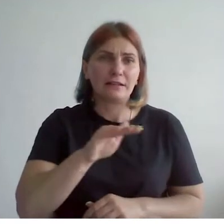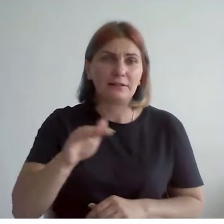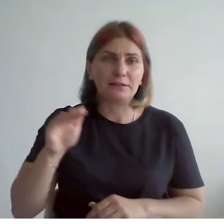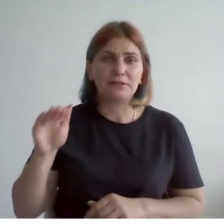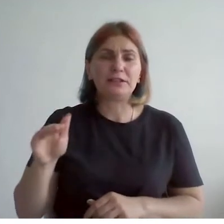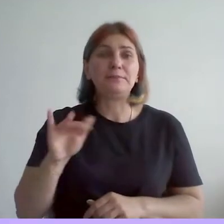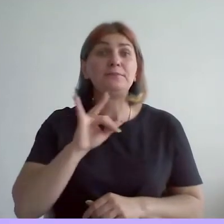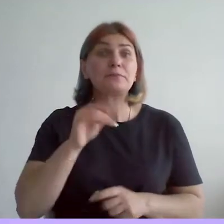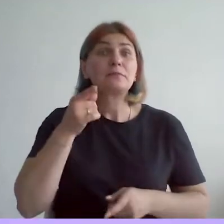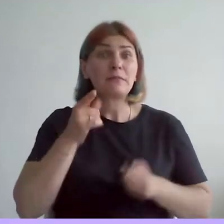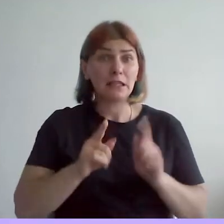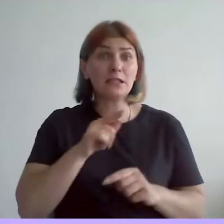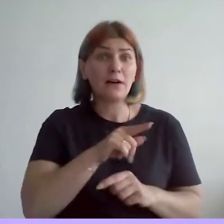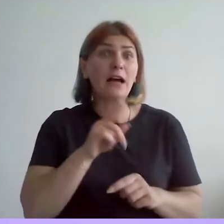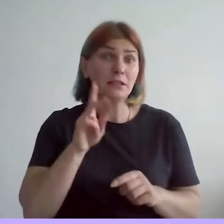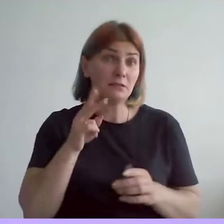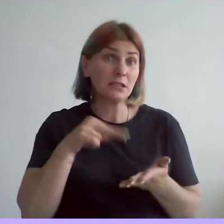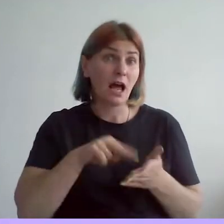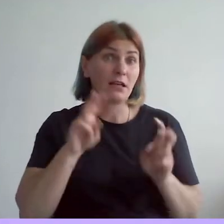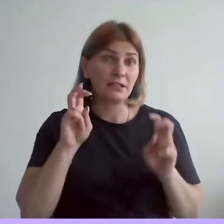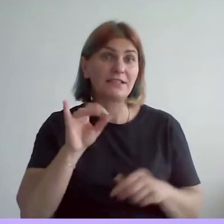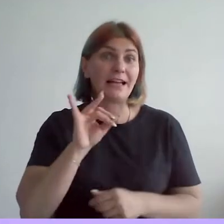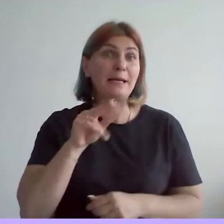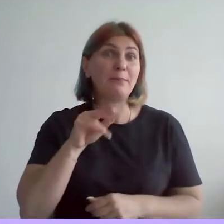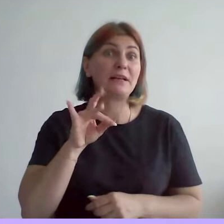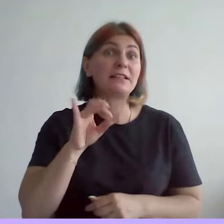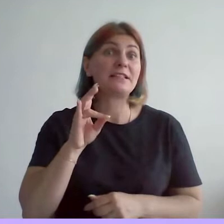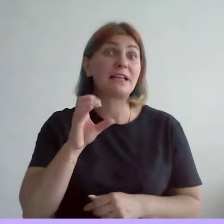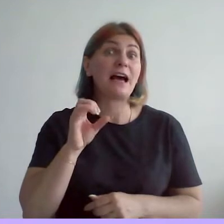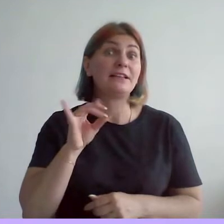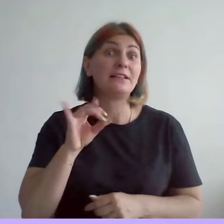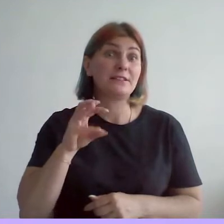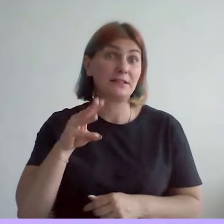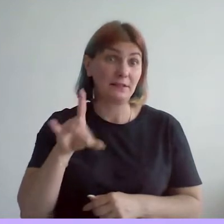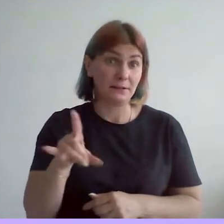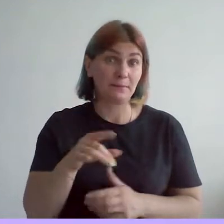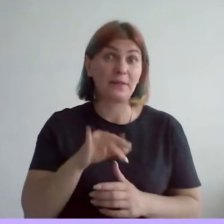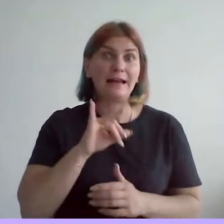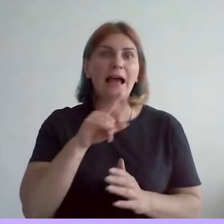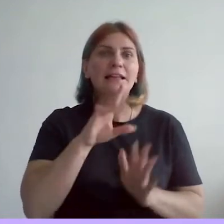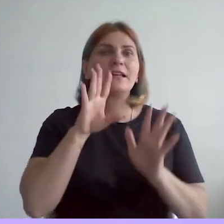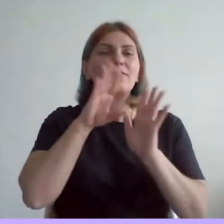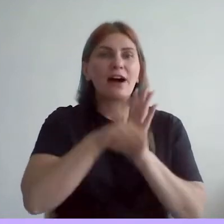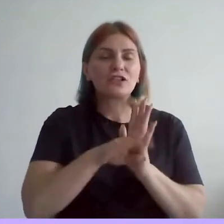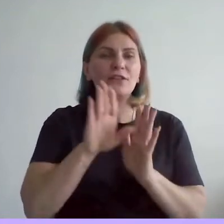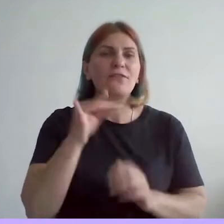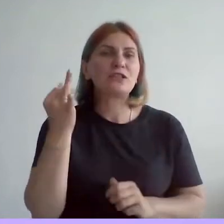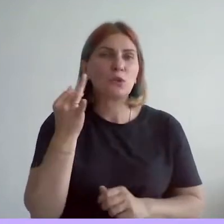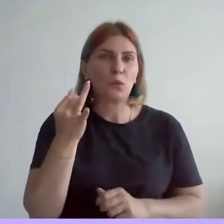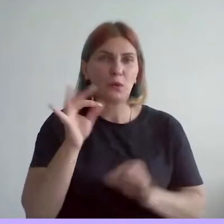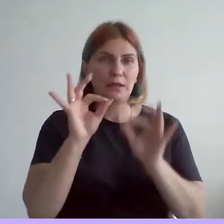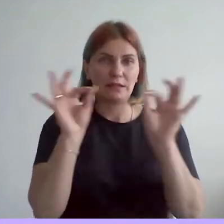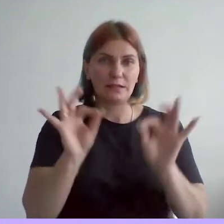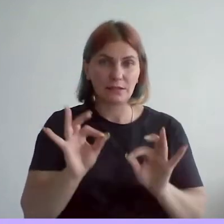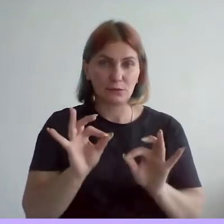И действительно они стали называть себя импрессионисты. И под таким названием они вошли в историю искусства. Собственно